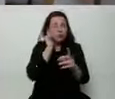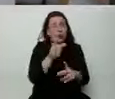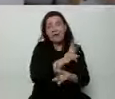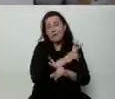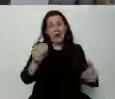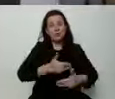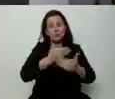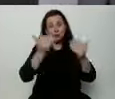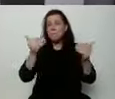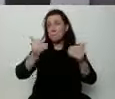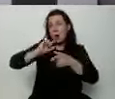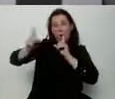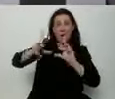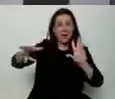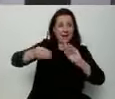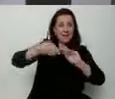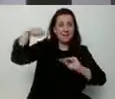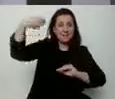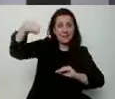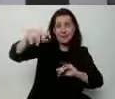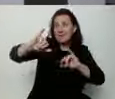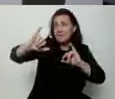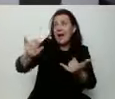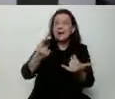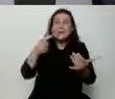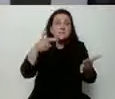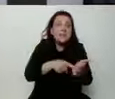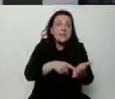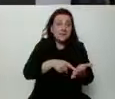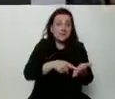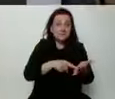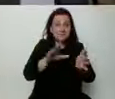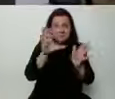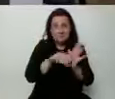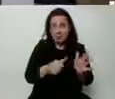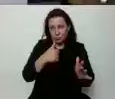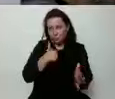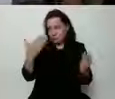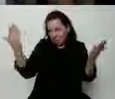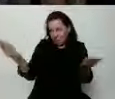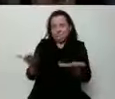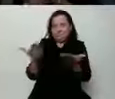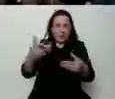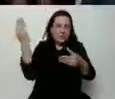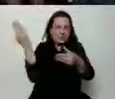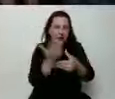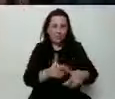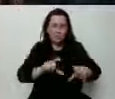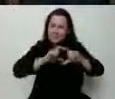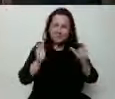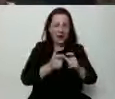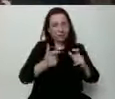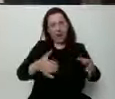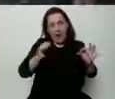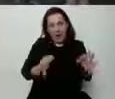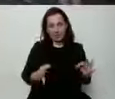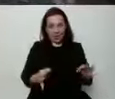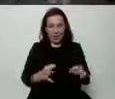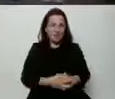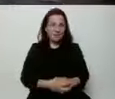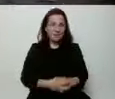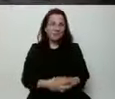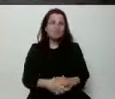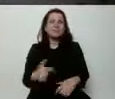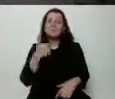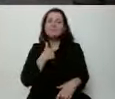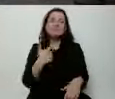jakiej pan prezydent wybierze miejscowości. I to zaproszenie jest przez cały czas aktualne i będzie aktualne. Ja jasno